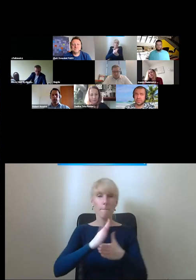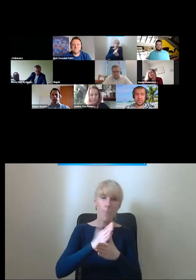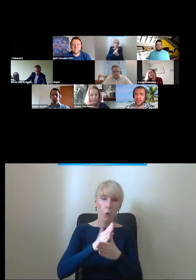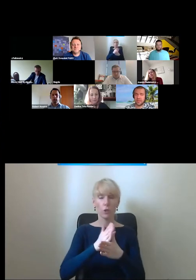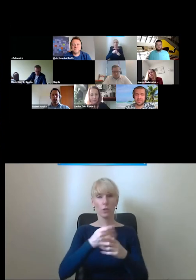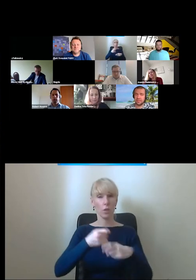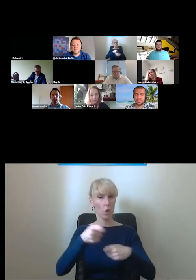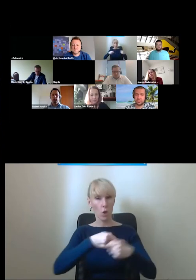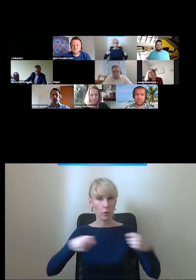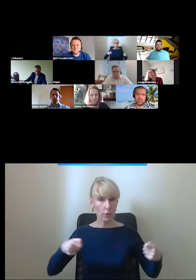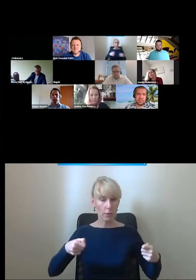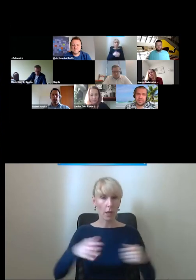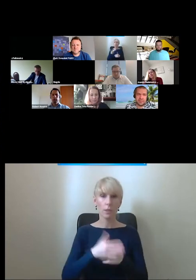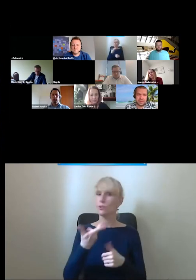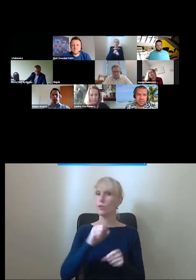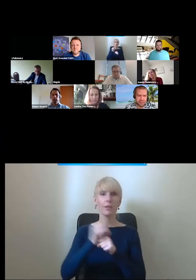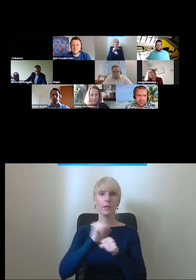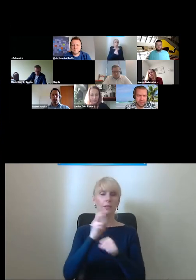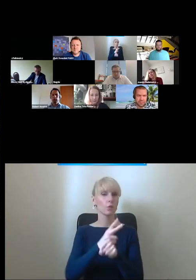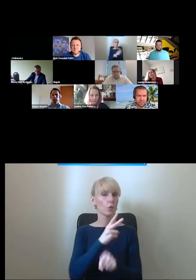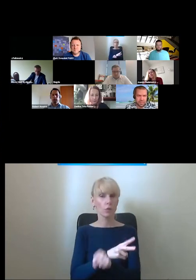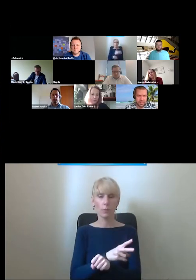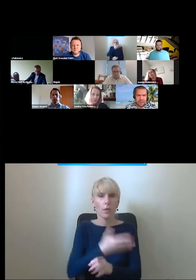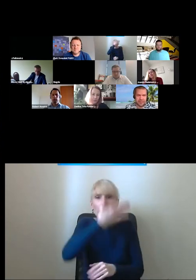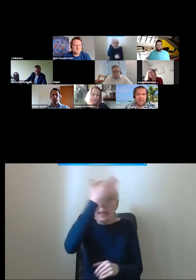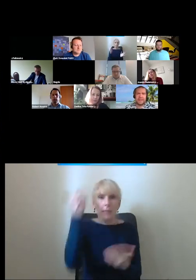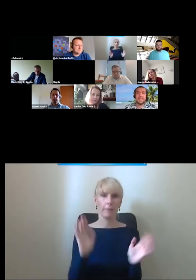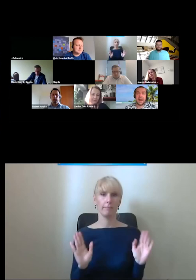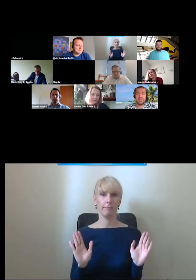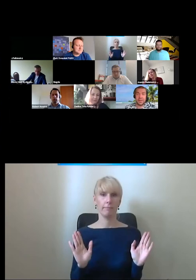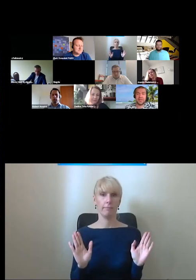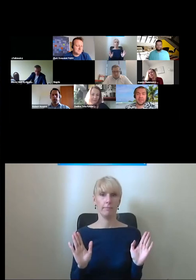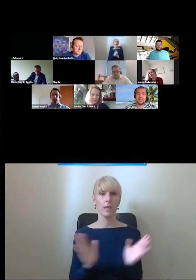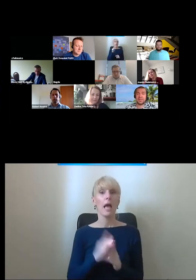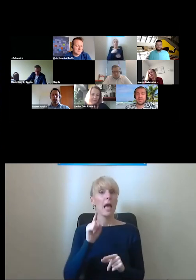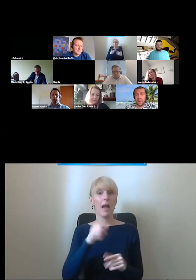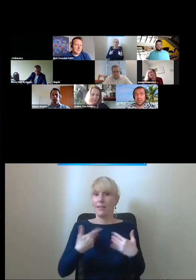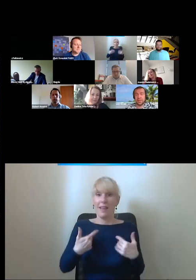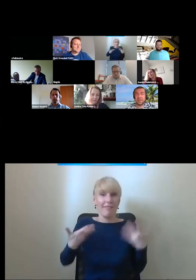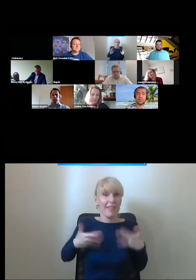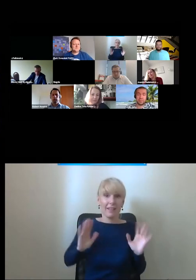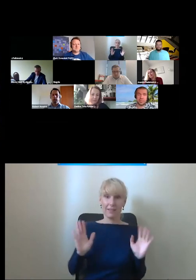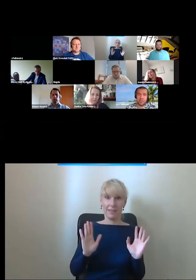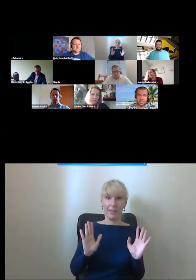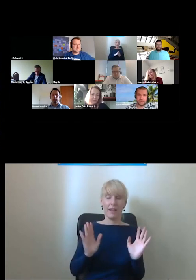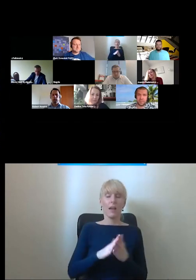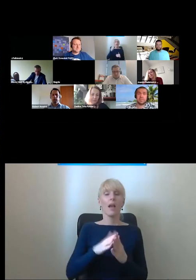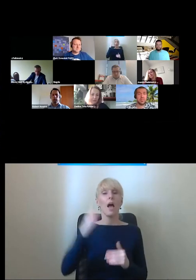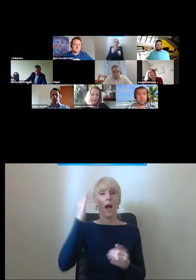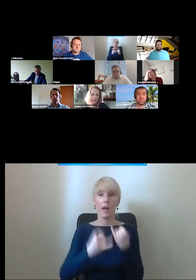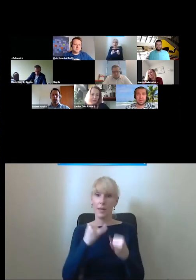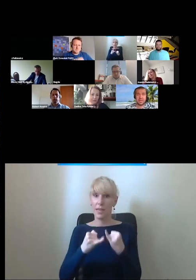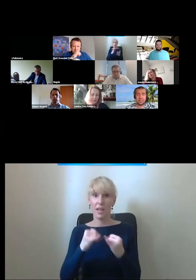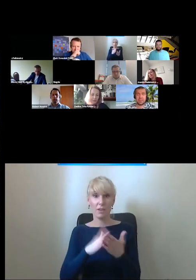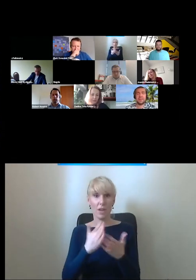absolutnie nie jest dostępnością ja doskonale o tym wiem bo ja po tym nie pojadę ale w momencie kiedy tam się zacznie palić to można mnie wypchnąć